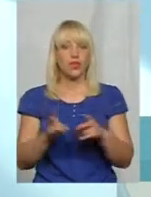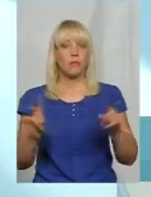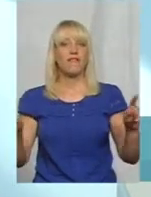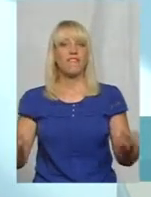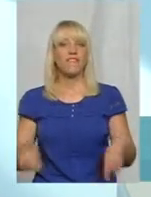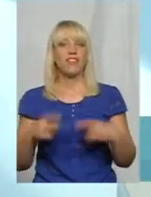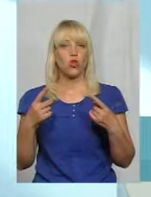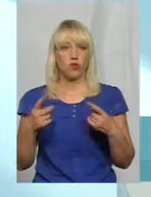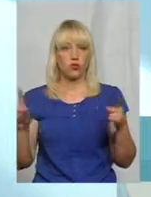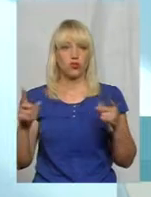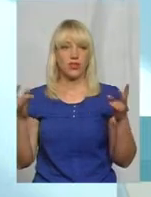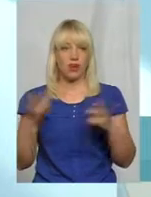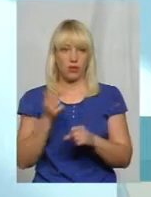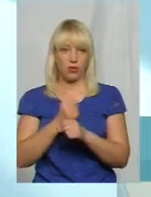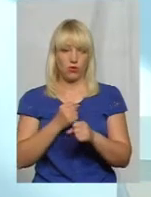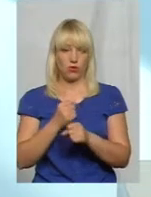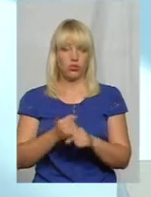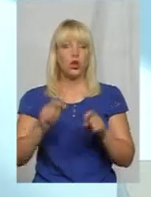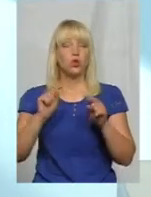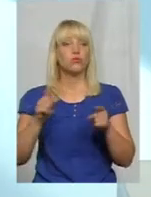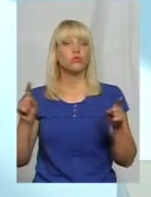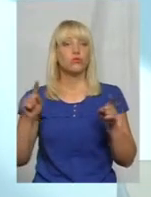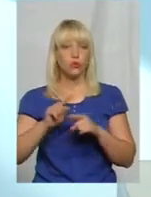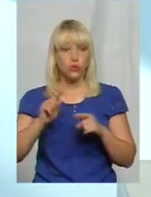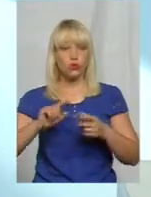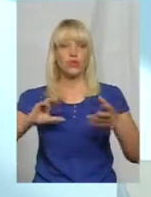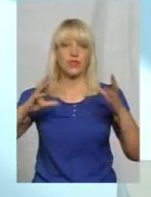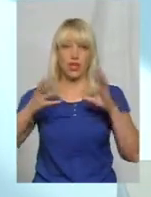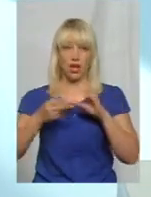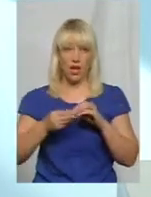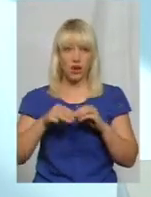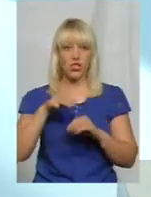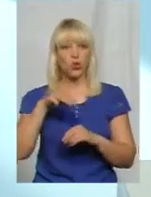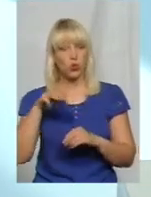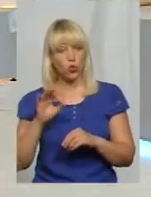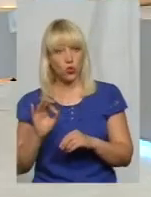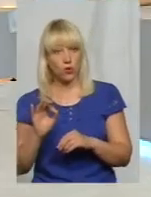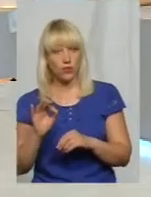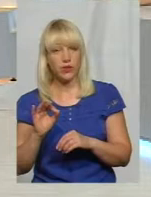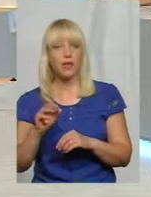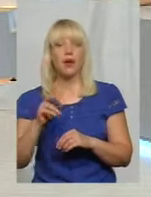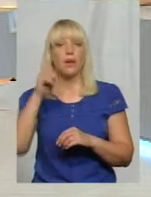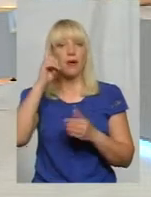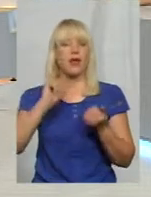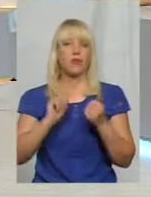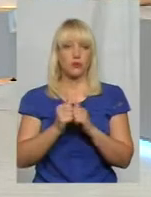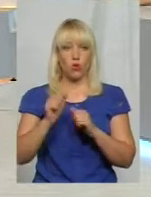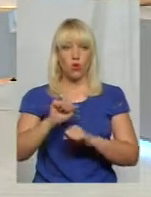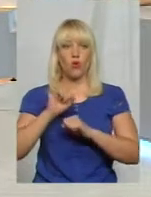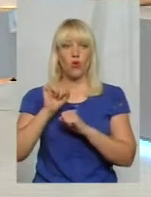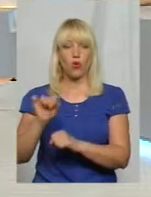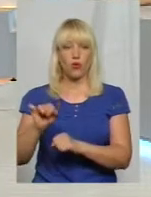що треба робити, тому що взагалі-то пам'яткоохоронна